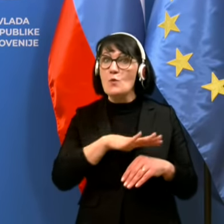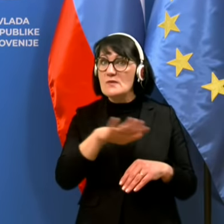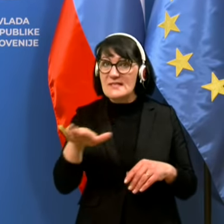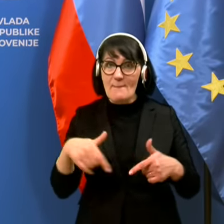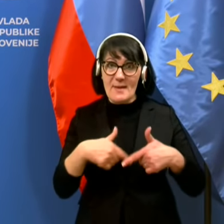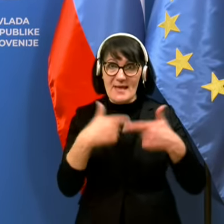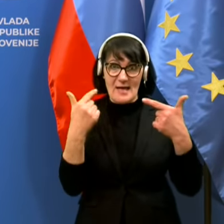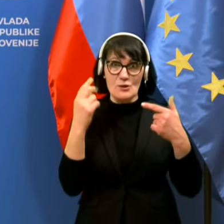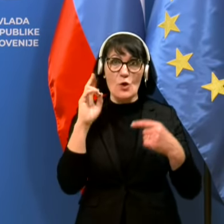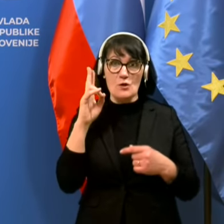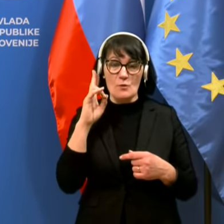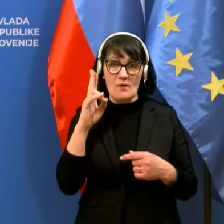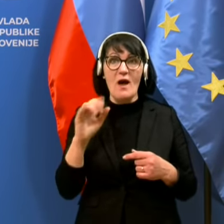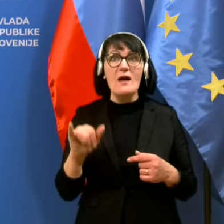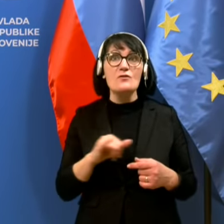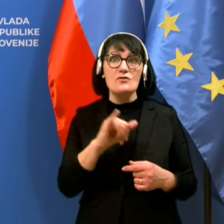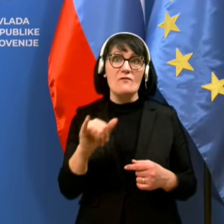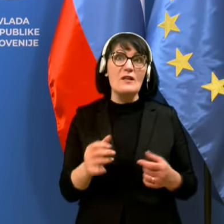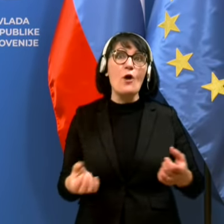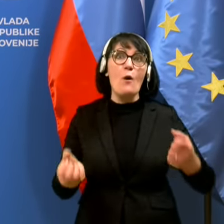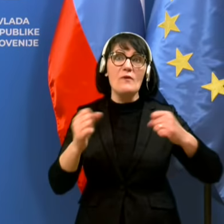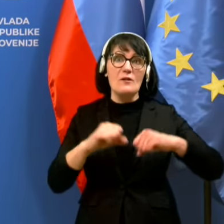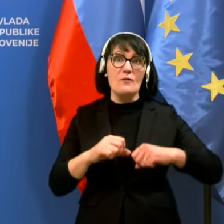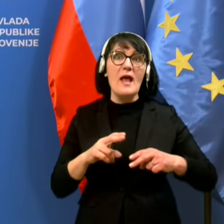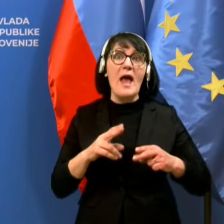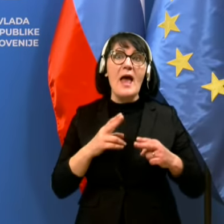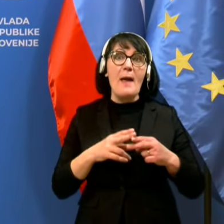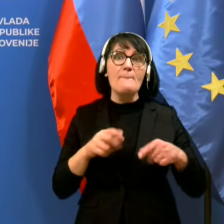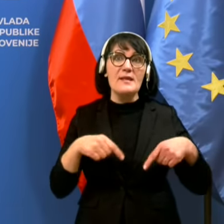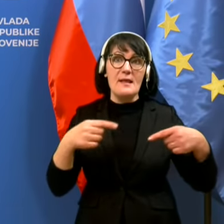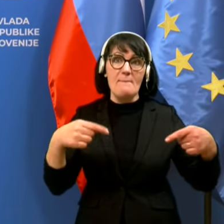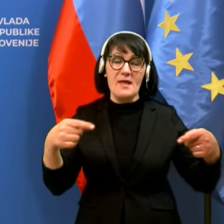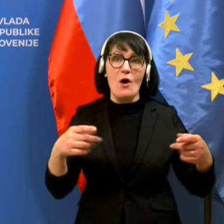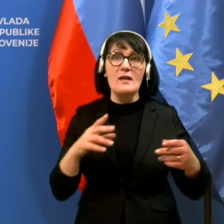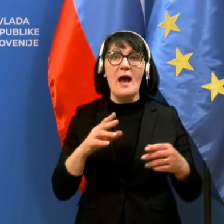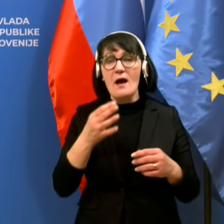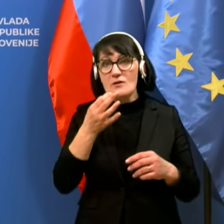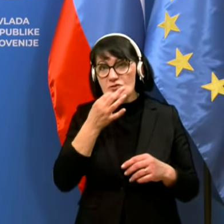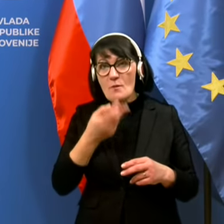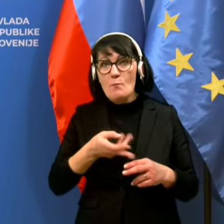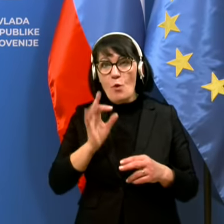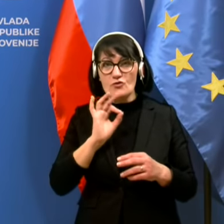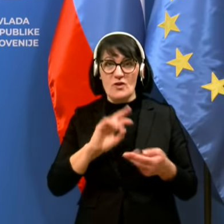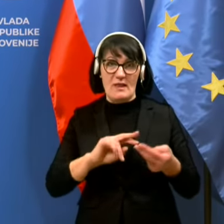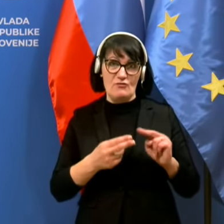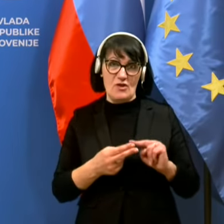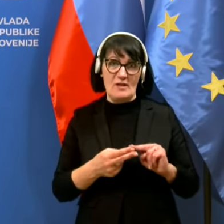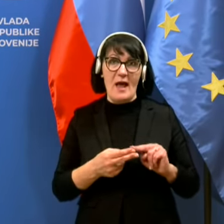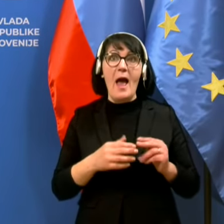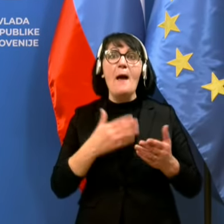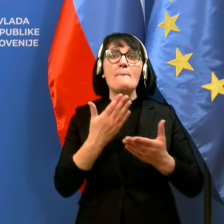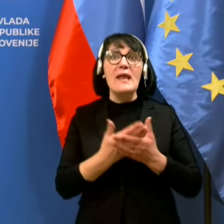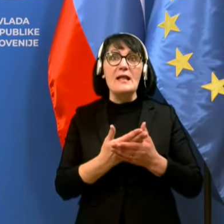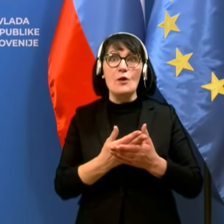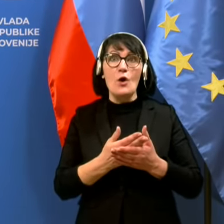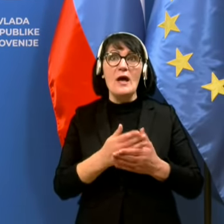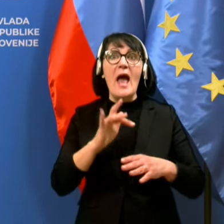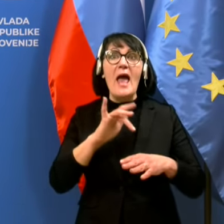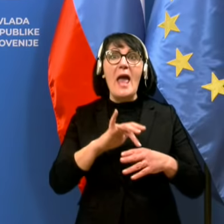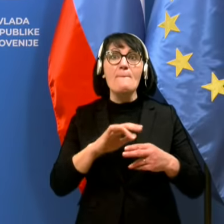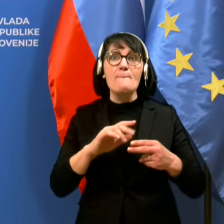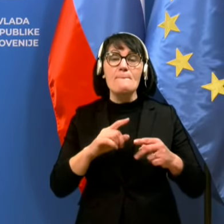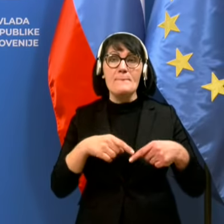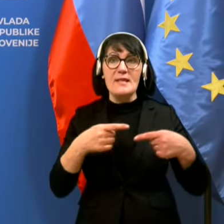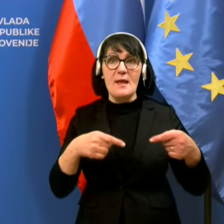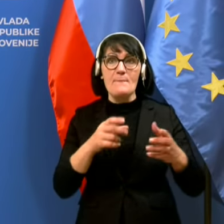razumljivo in še vedno obladovat epidemijo na čim bolj čim covid načina. Predlog epidemiološke stroke je